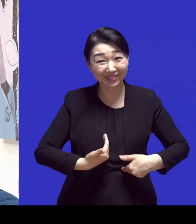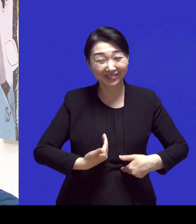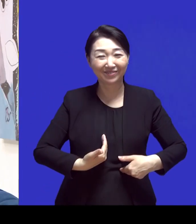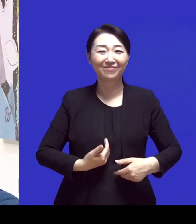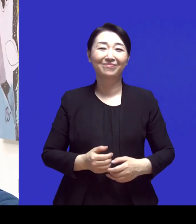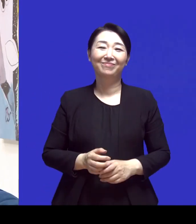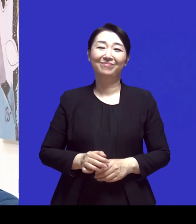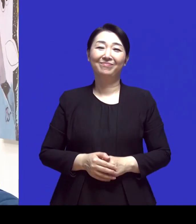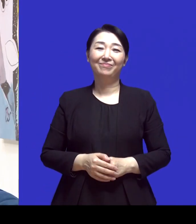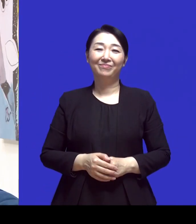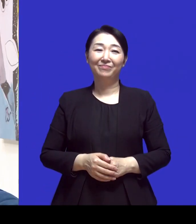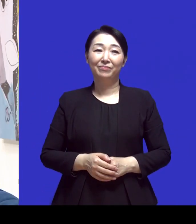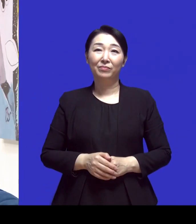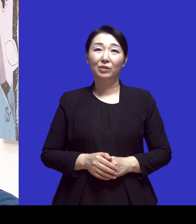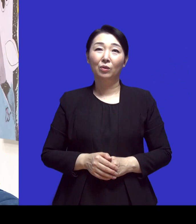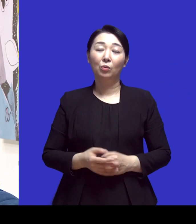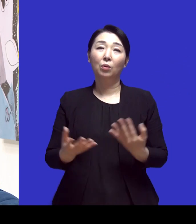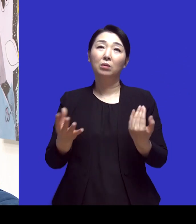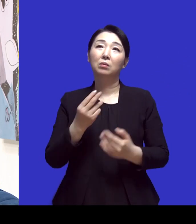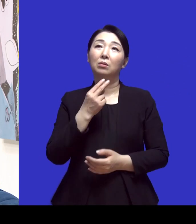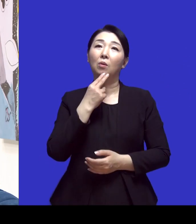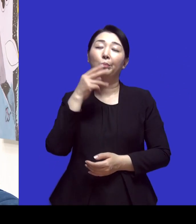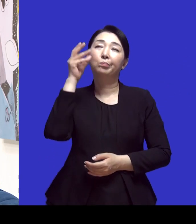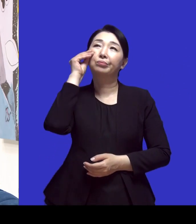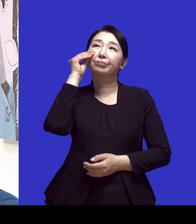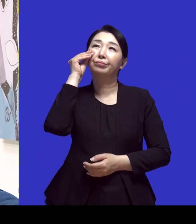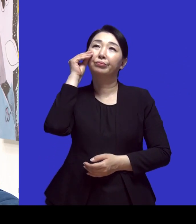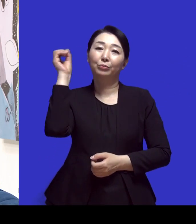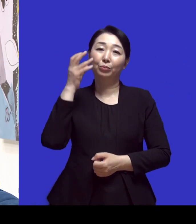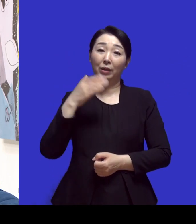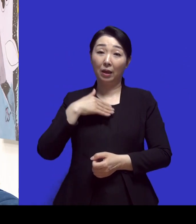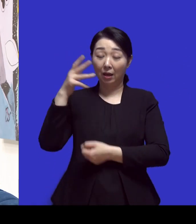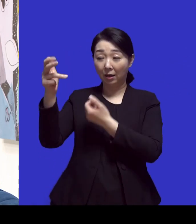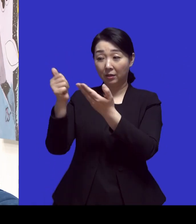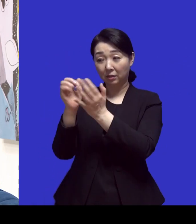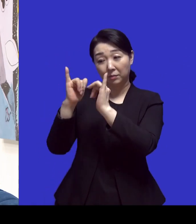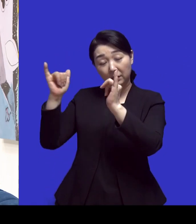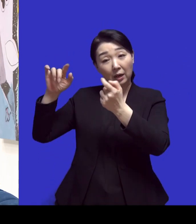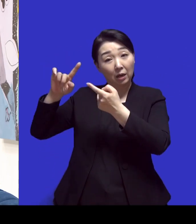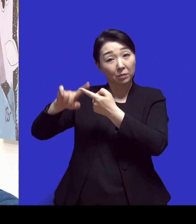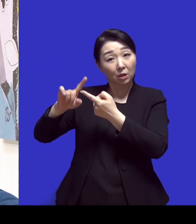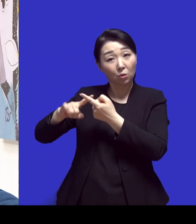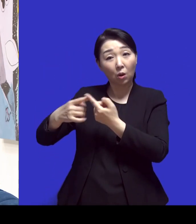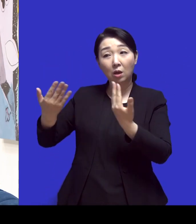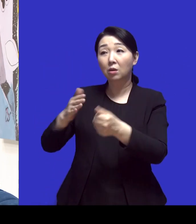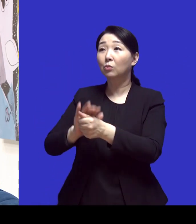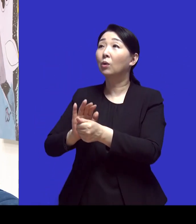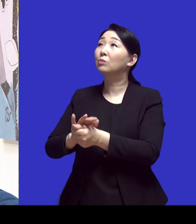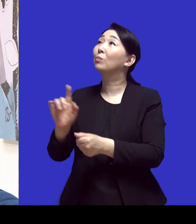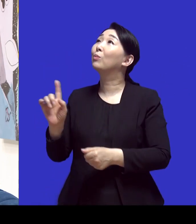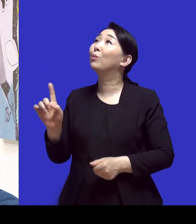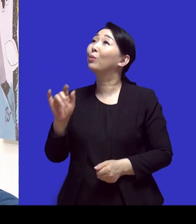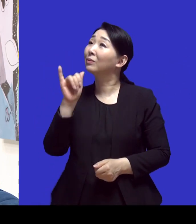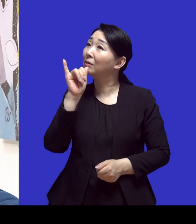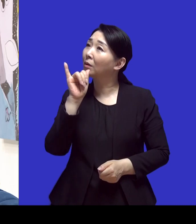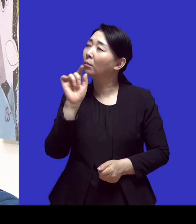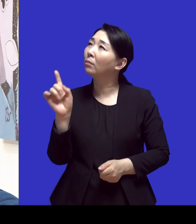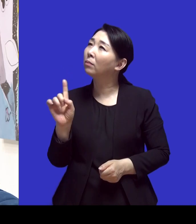네네 너무 일이 없고 제가 하나님 나라 사람으로 기여한 게 뭐 있나 이런 마음으로